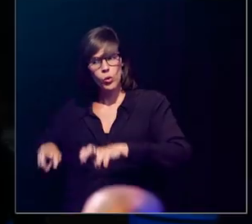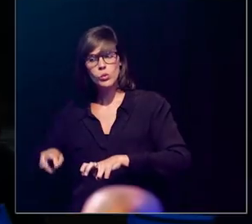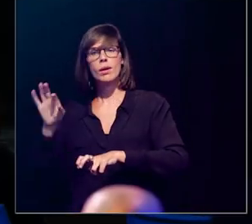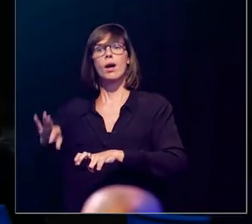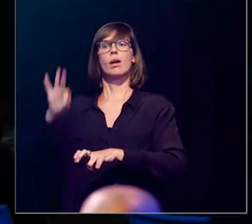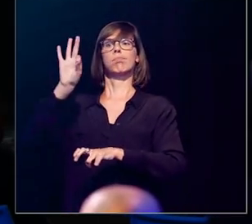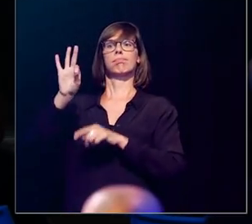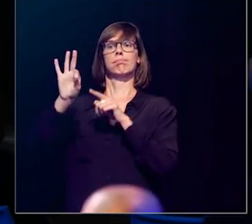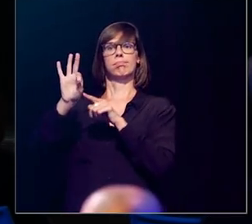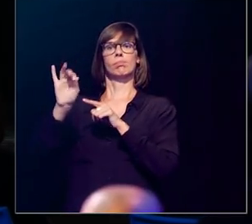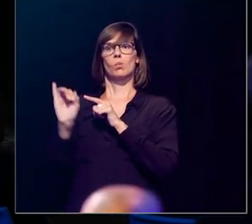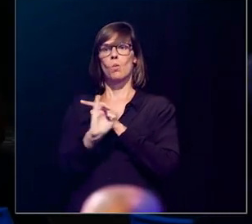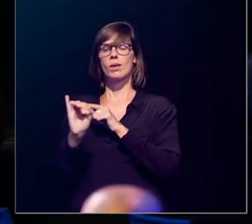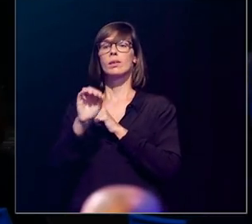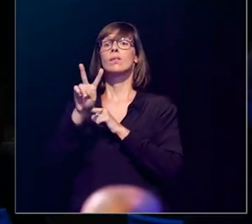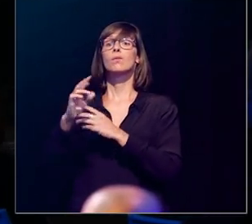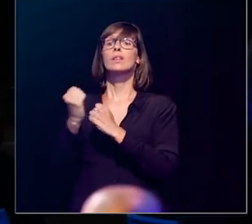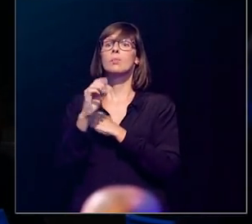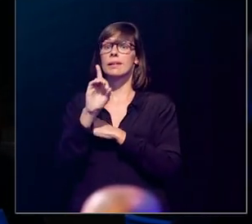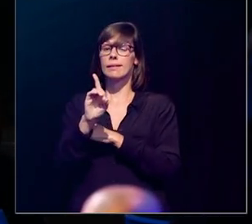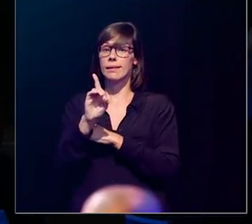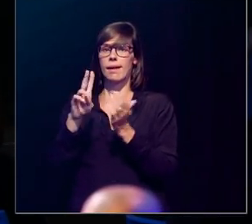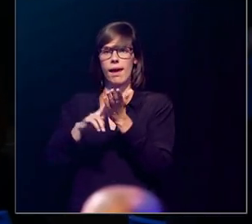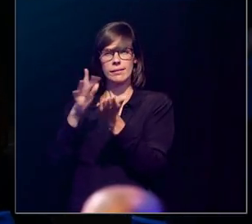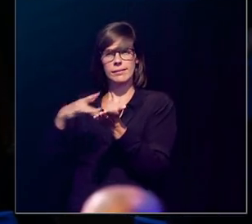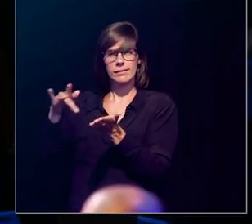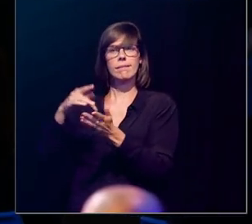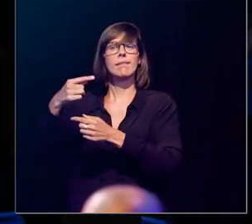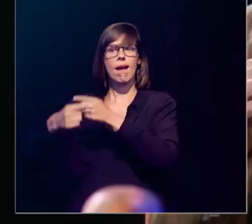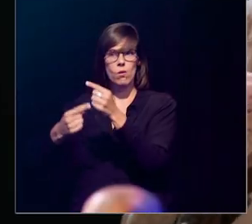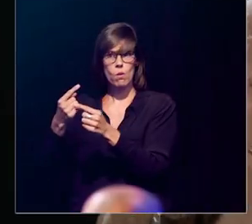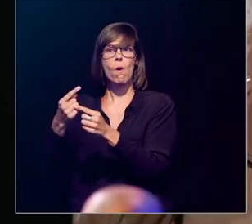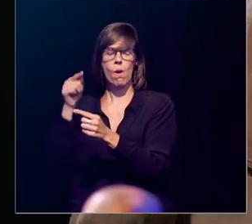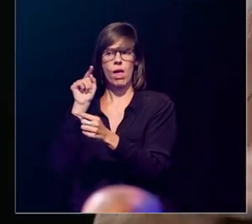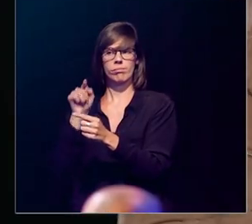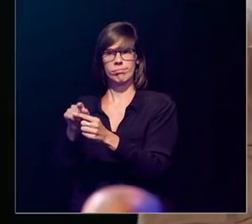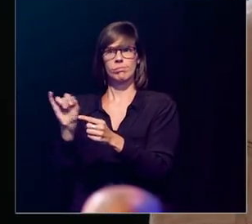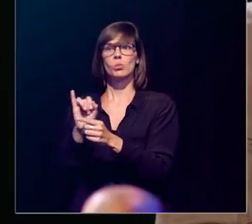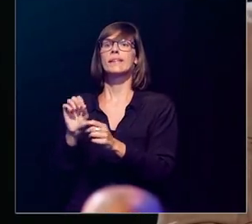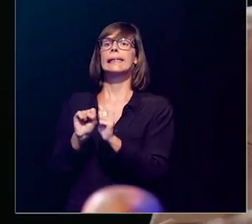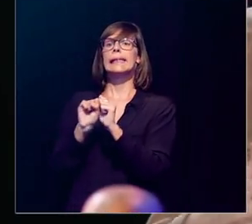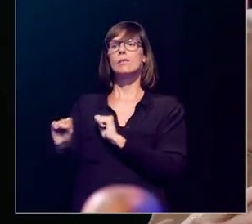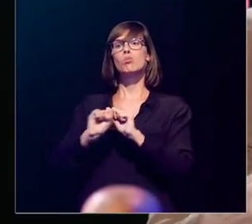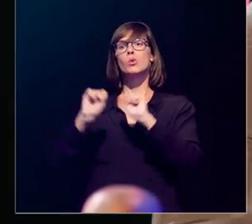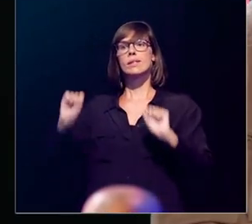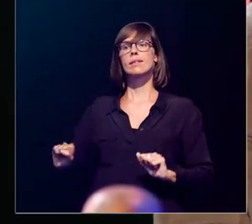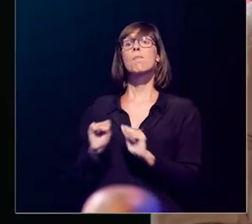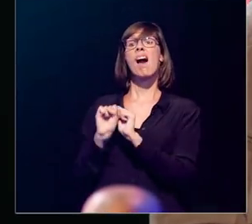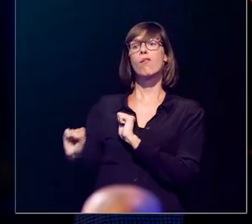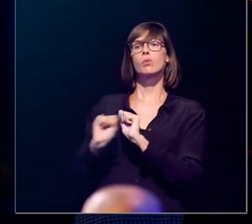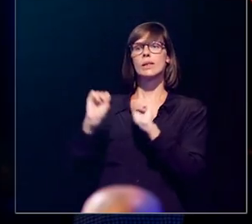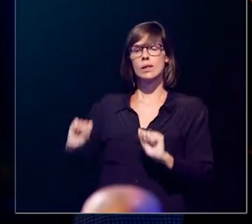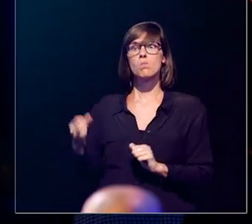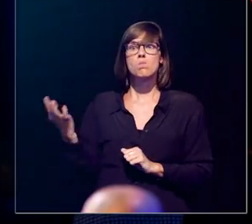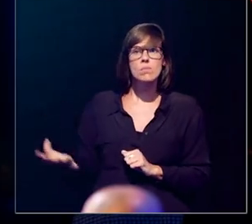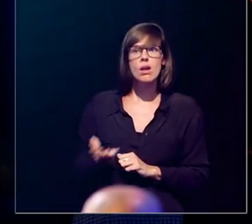bijvoorbeeld ontdekt dat vitamine D echt een centrale rol speelt in het immuunsysteem, in ons afweersysteem.